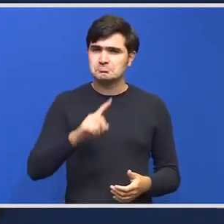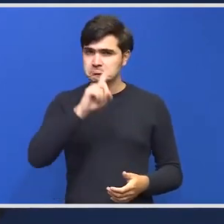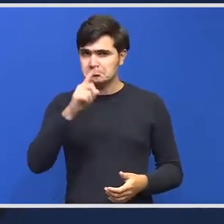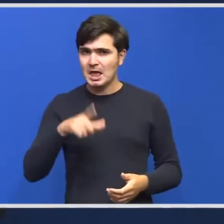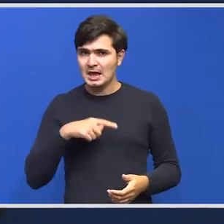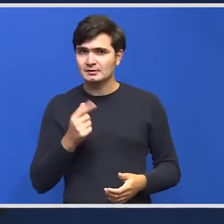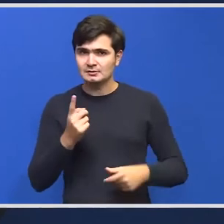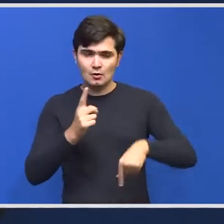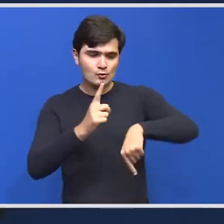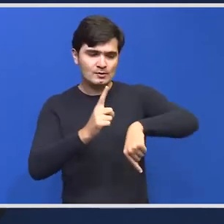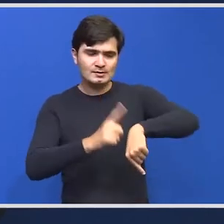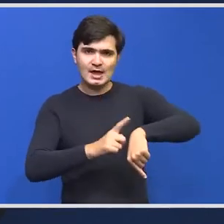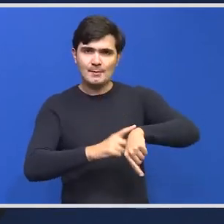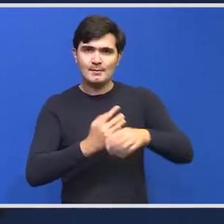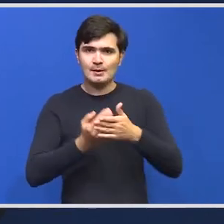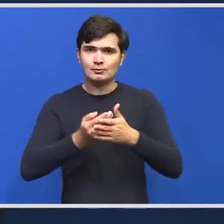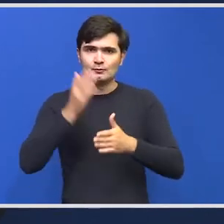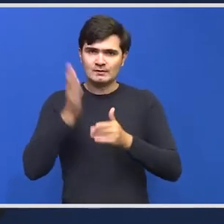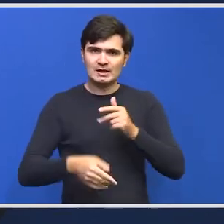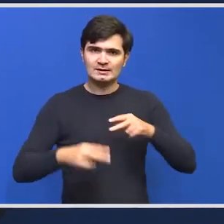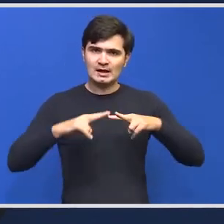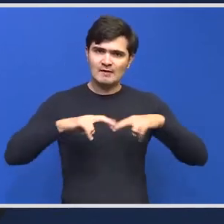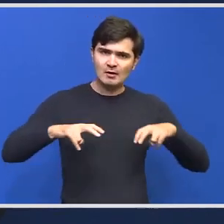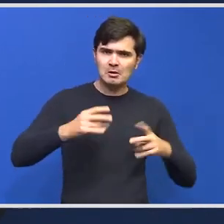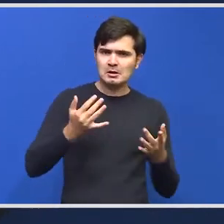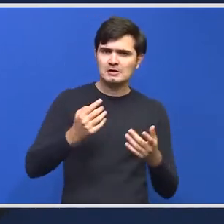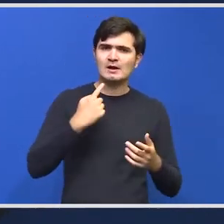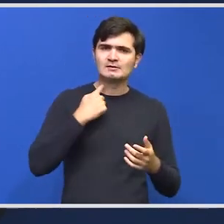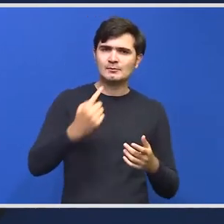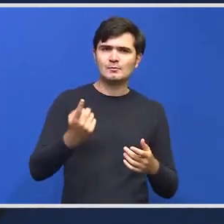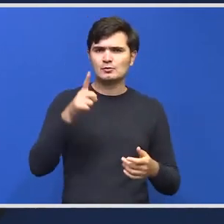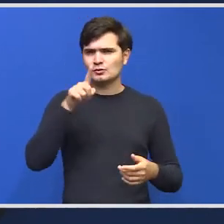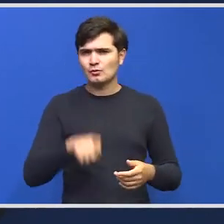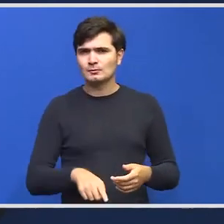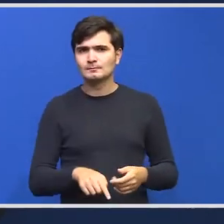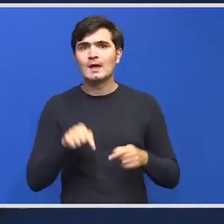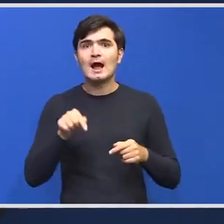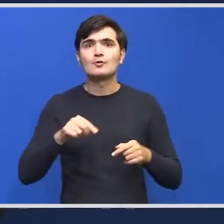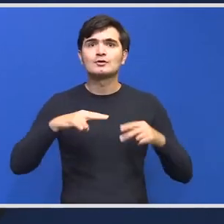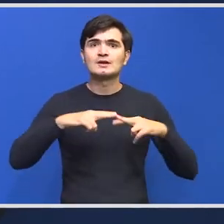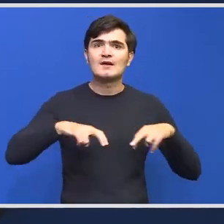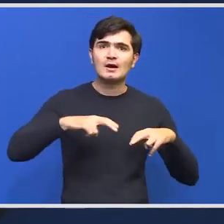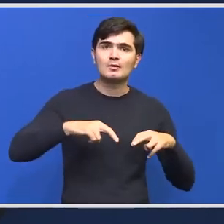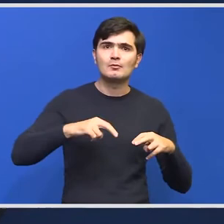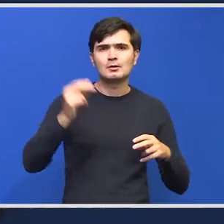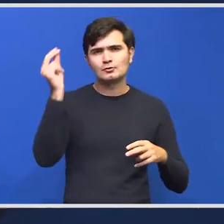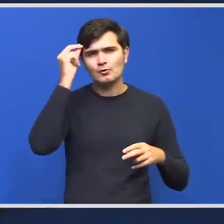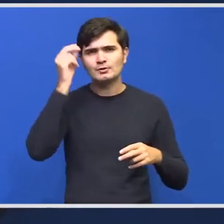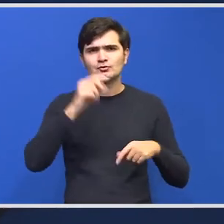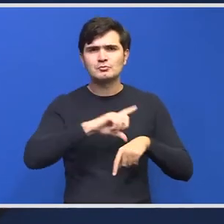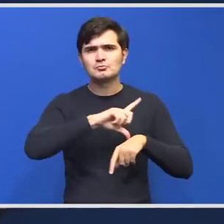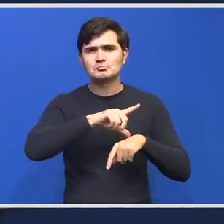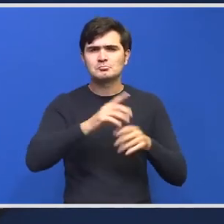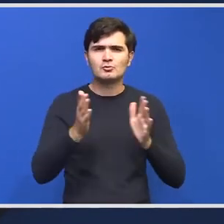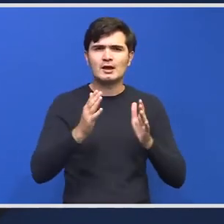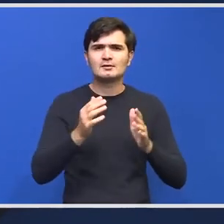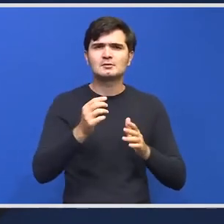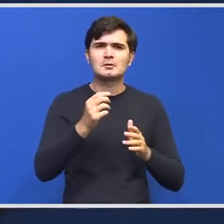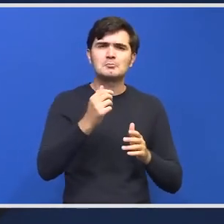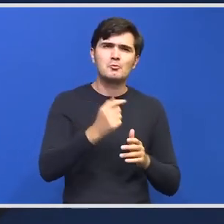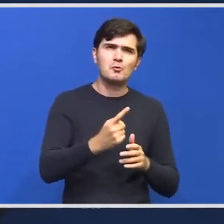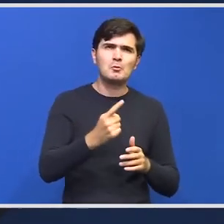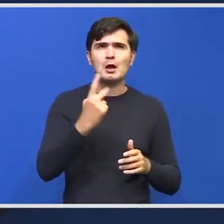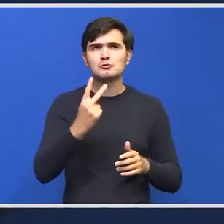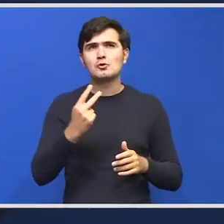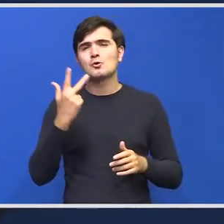că această evaluare să fie finalizată câteva săptămâni, lună? Aceste evaluări, de obicei, țin o săptămână, două săptămâni, maxim trei,